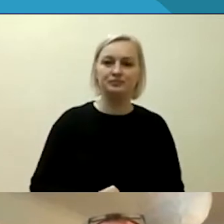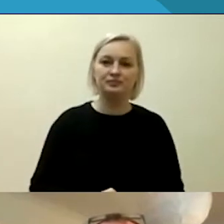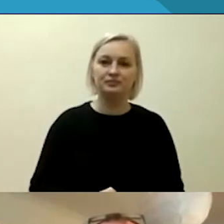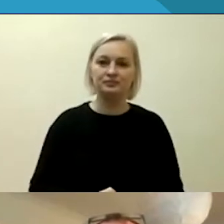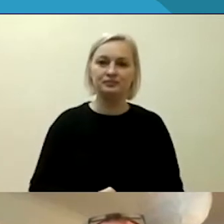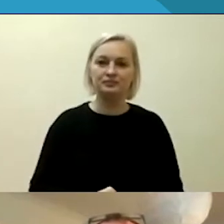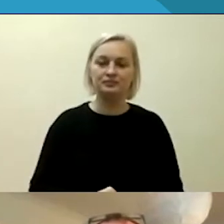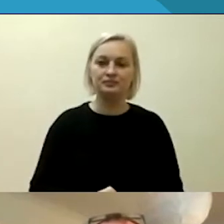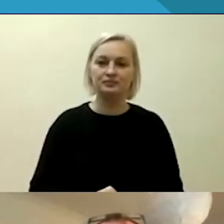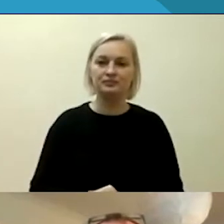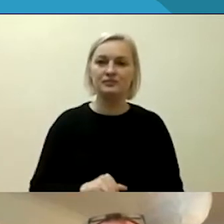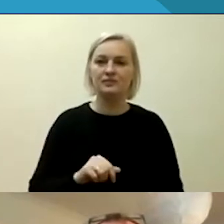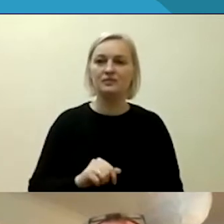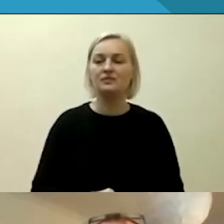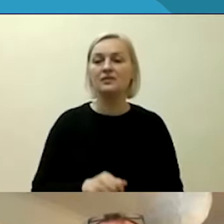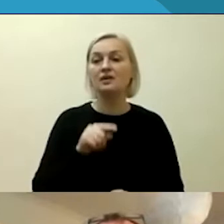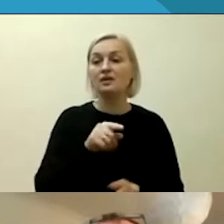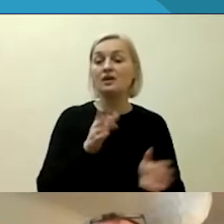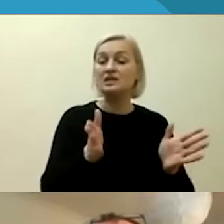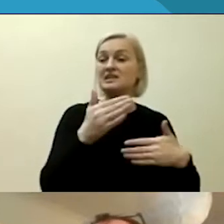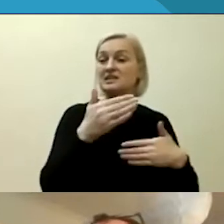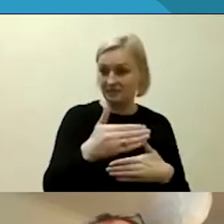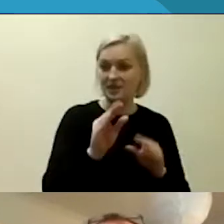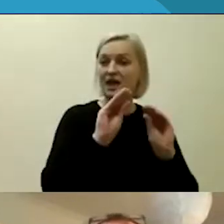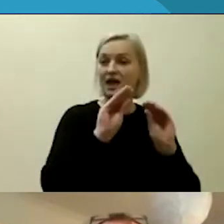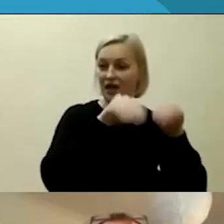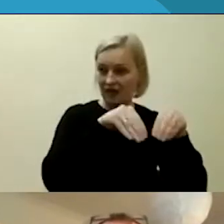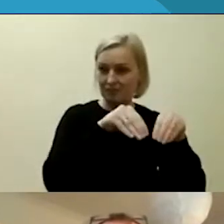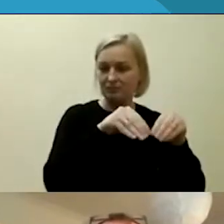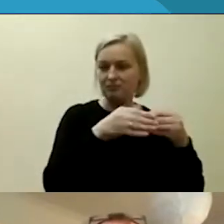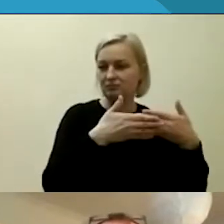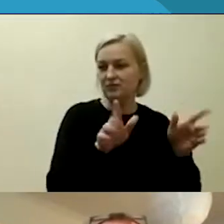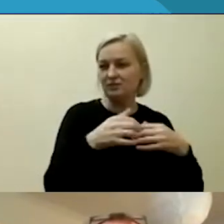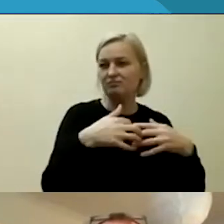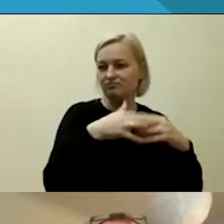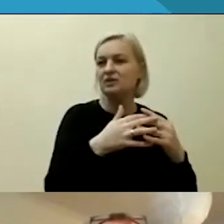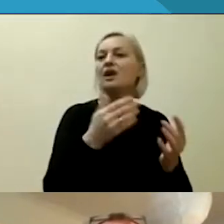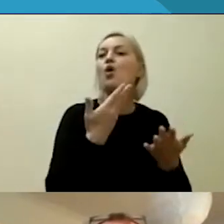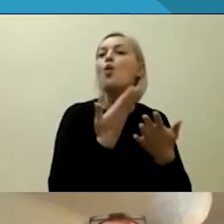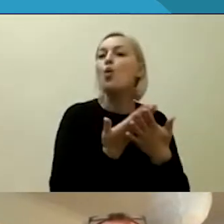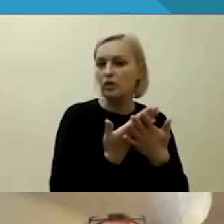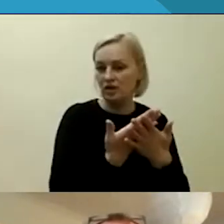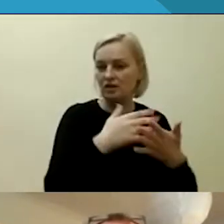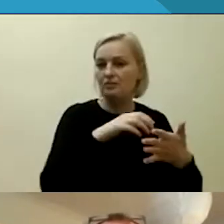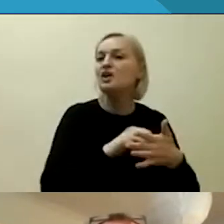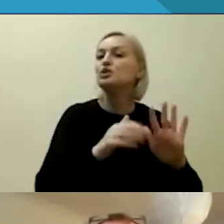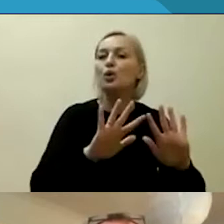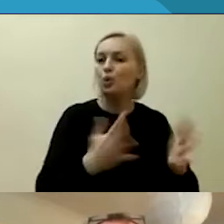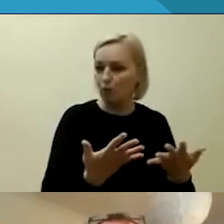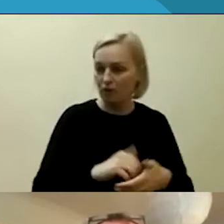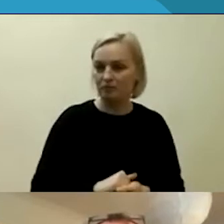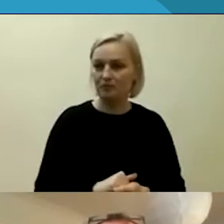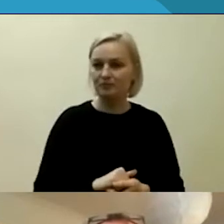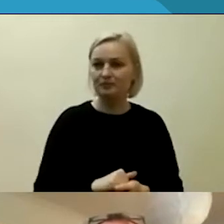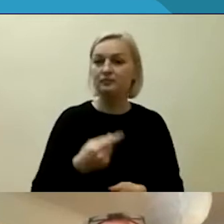Tokios sistemos įkūrimo priežastis yra ta, kad mums reikia